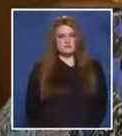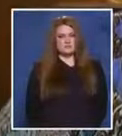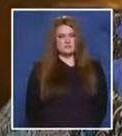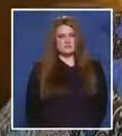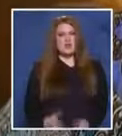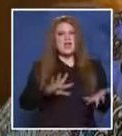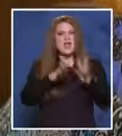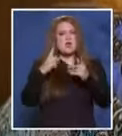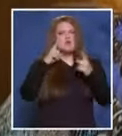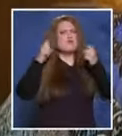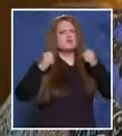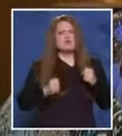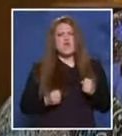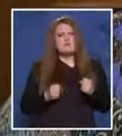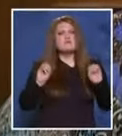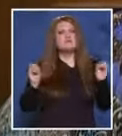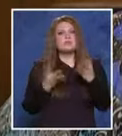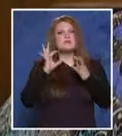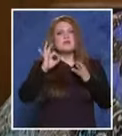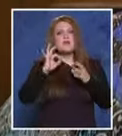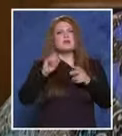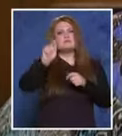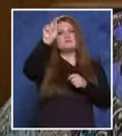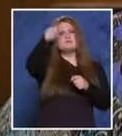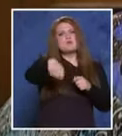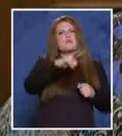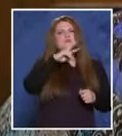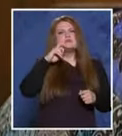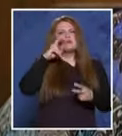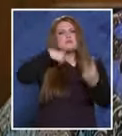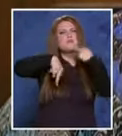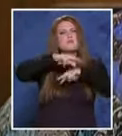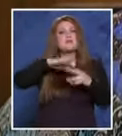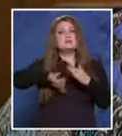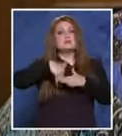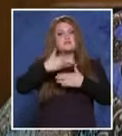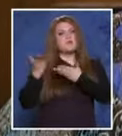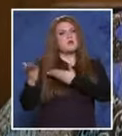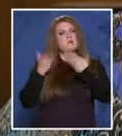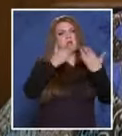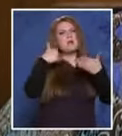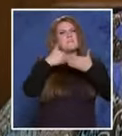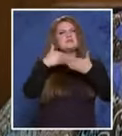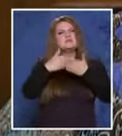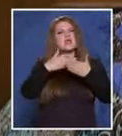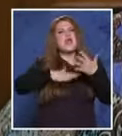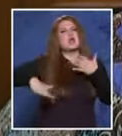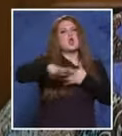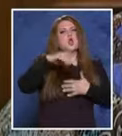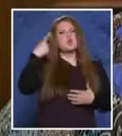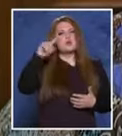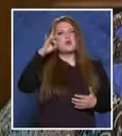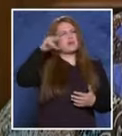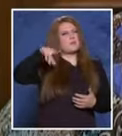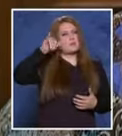Ако неочаквано ви се случи така, че ви спрат за полицейска проверка, след което ви поканят в близкото районно управление, за да ви